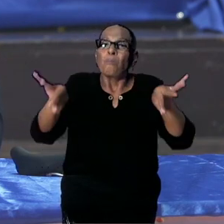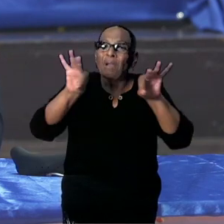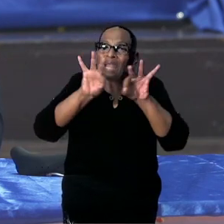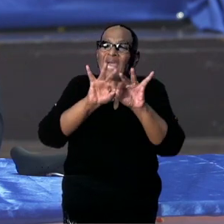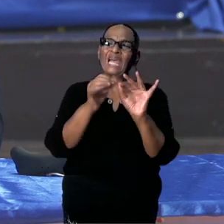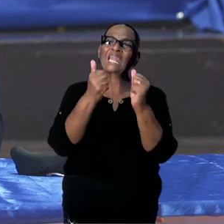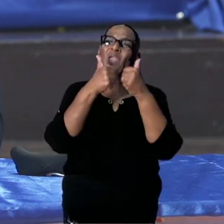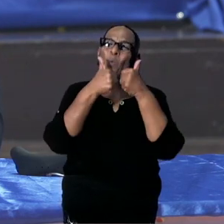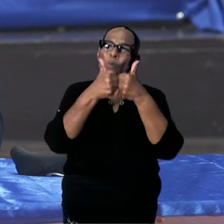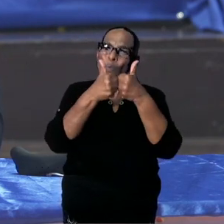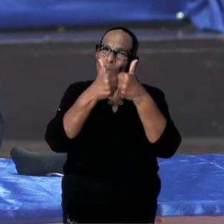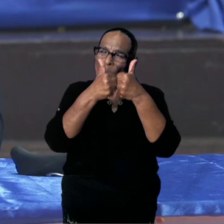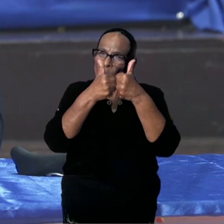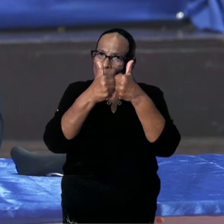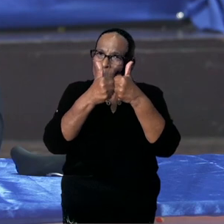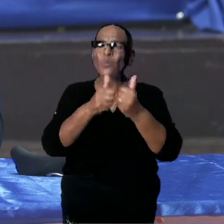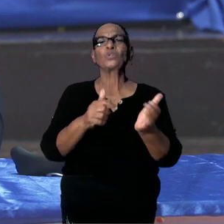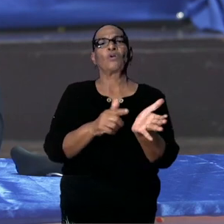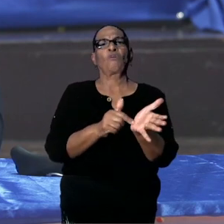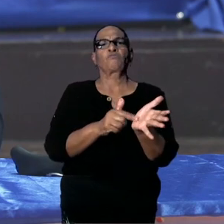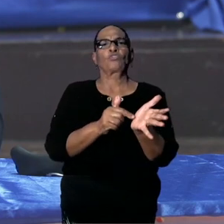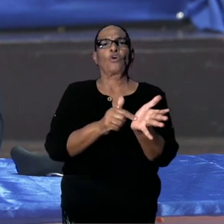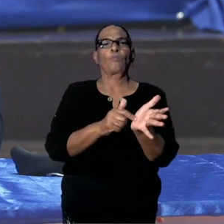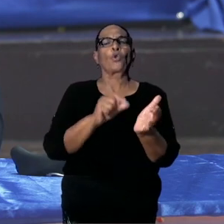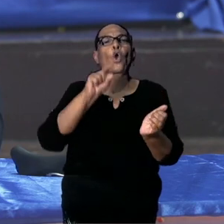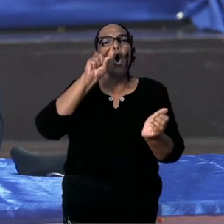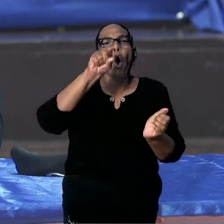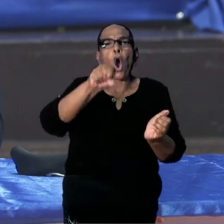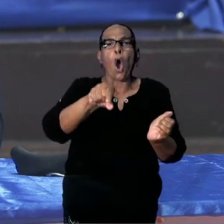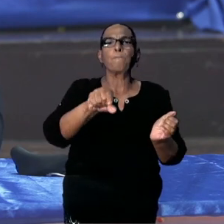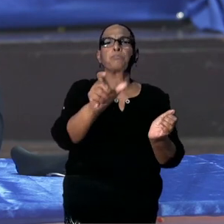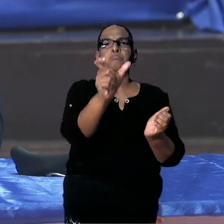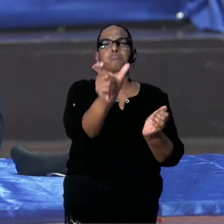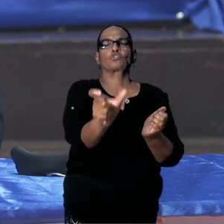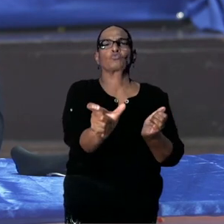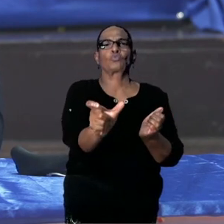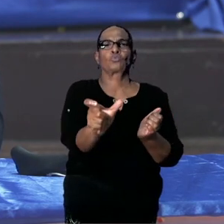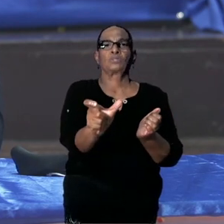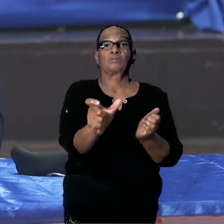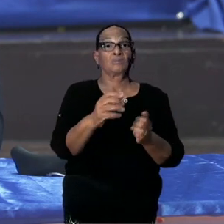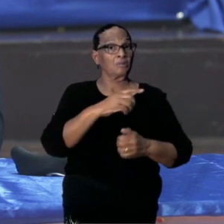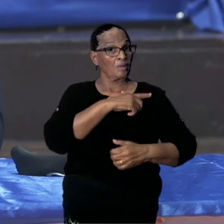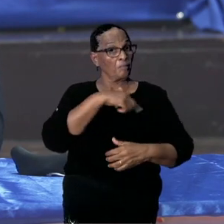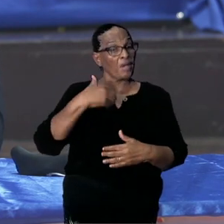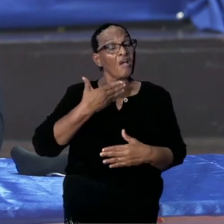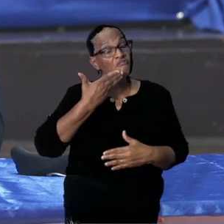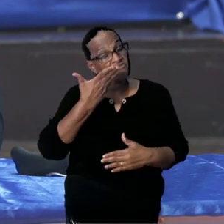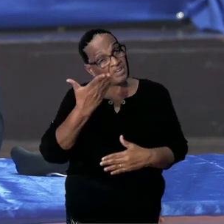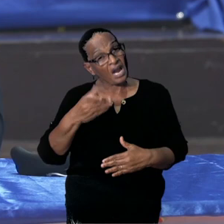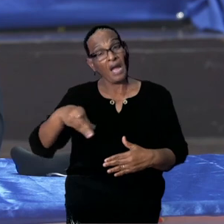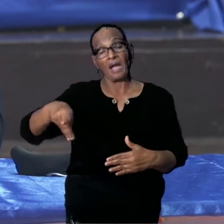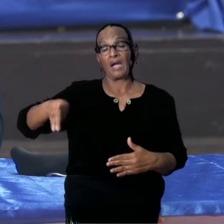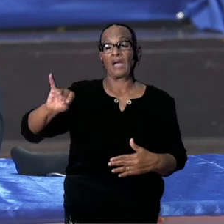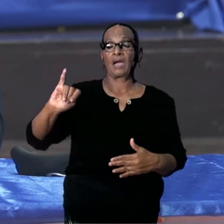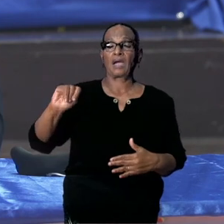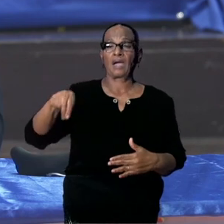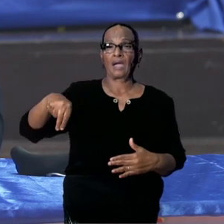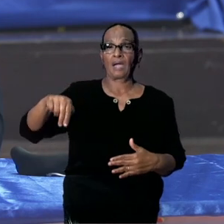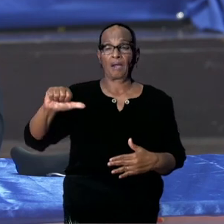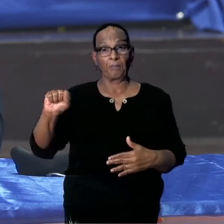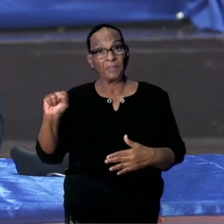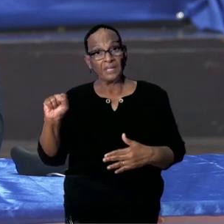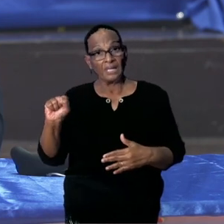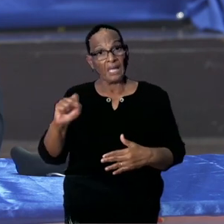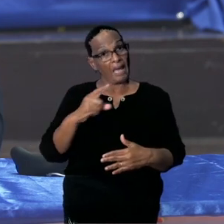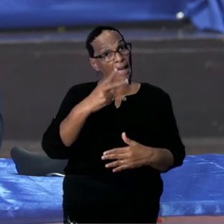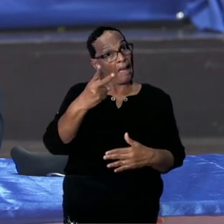Hoe goed zijn ze voor het gebruik op de mens. Dan is mijn vraag aan u heer Pinas. Hebt